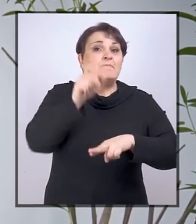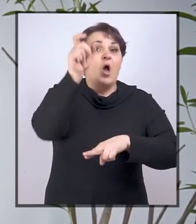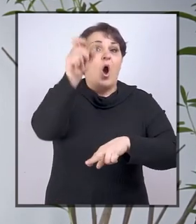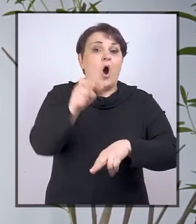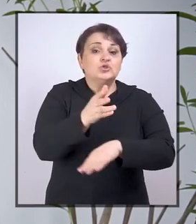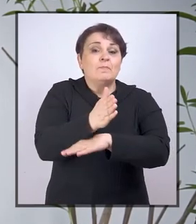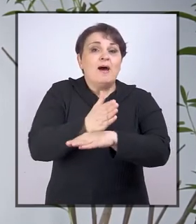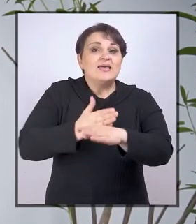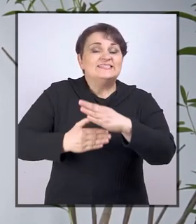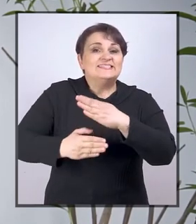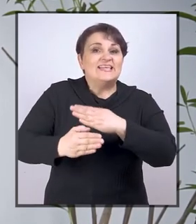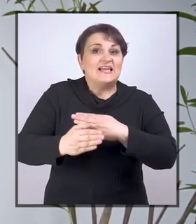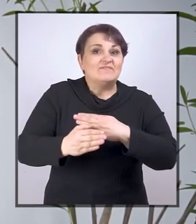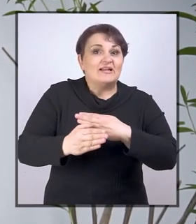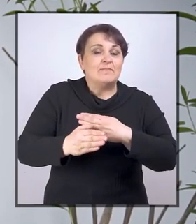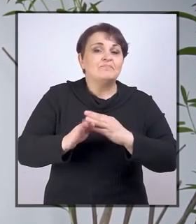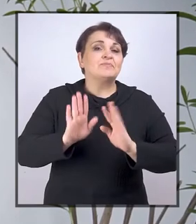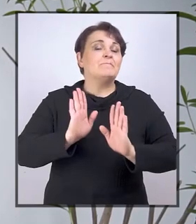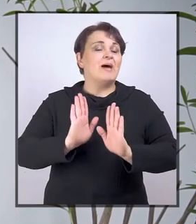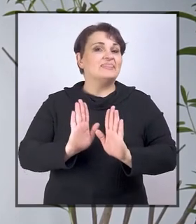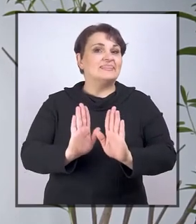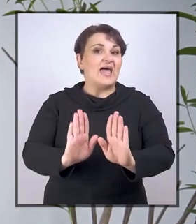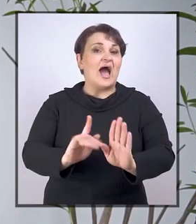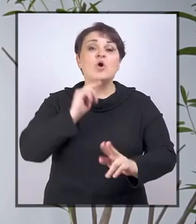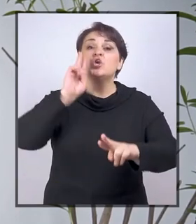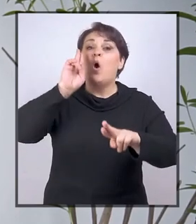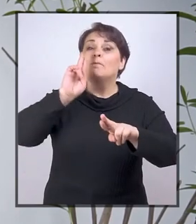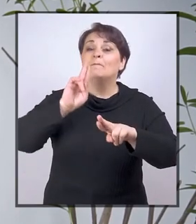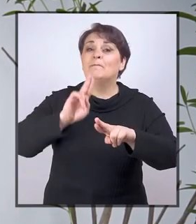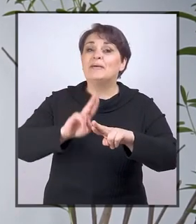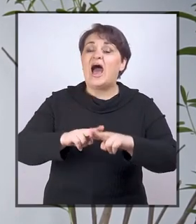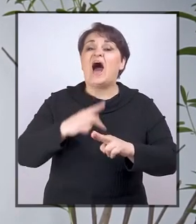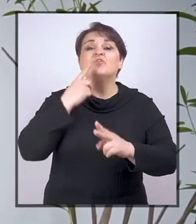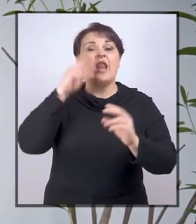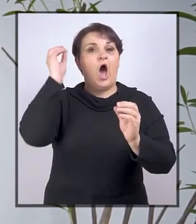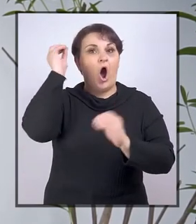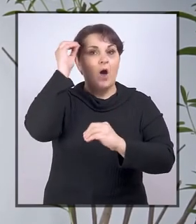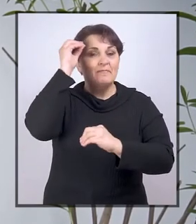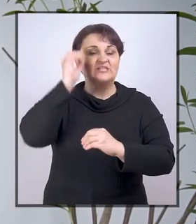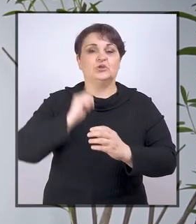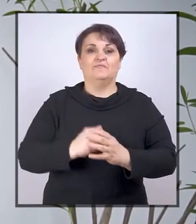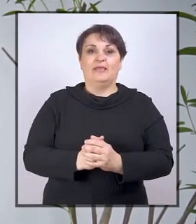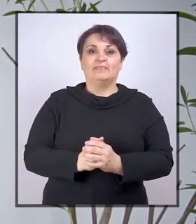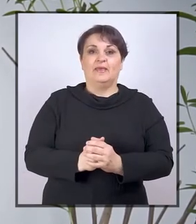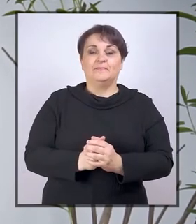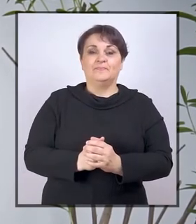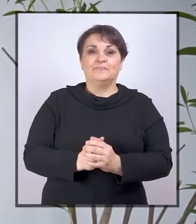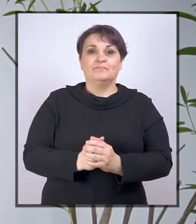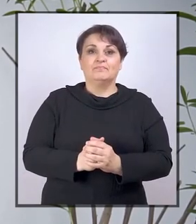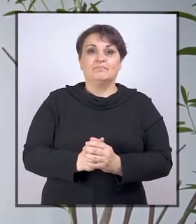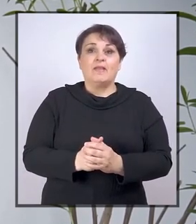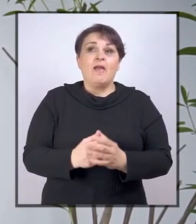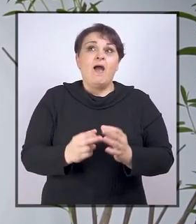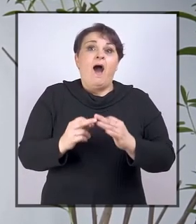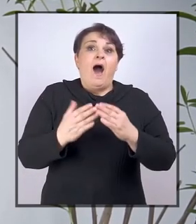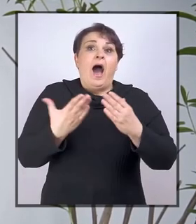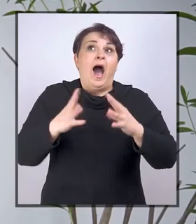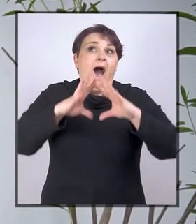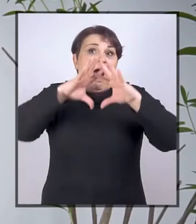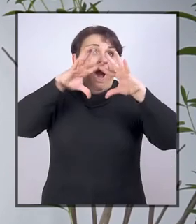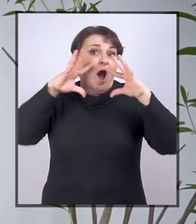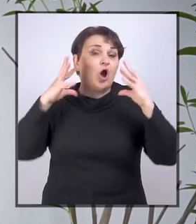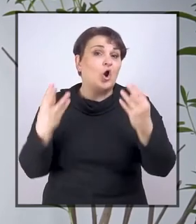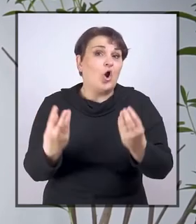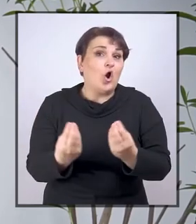pravima osoba sa invaliditetom, pa tako i o pravu na obrazovanje. A